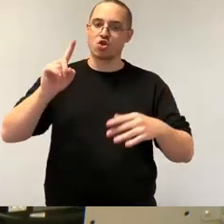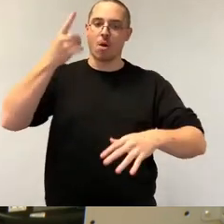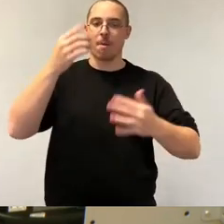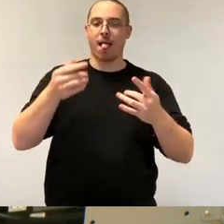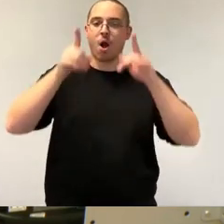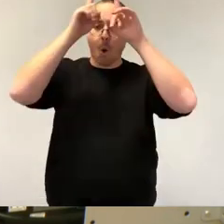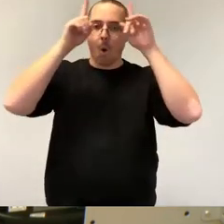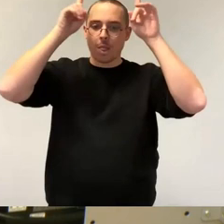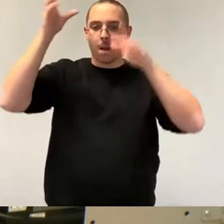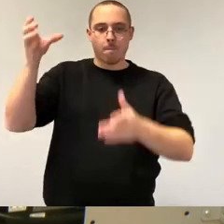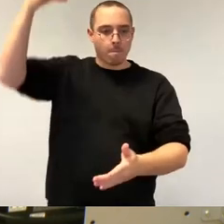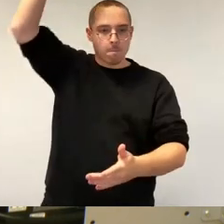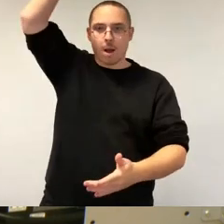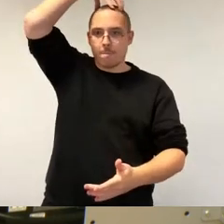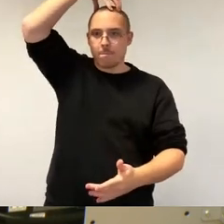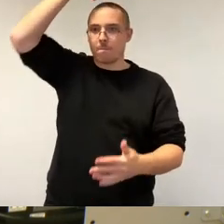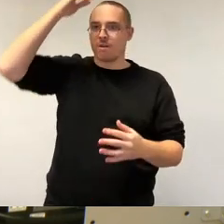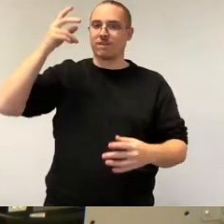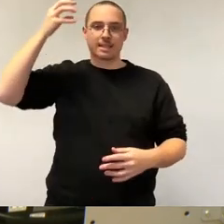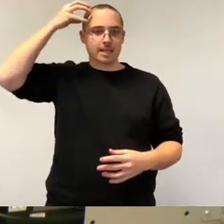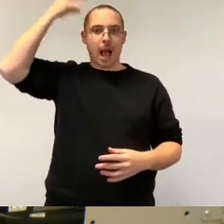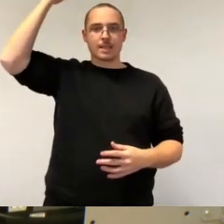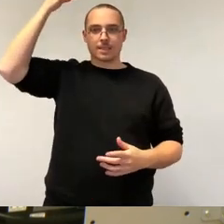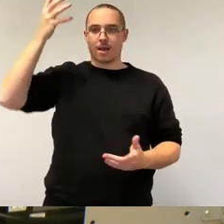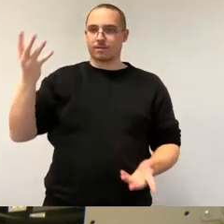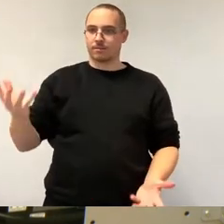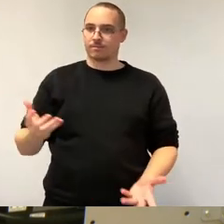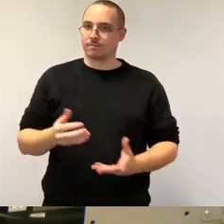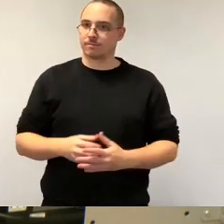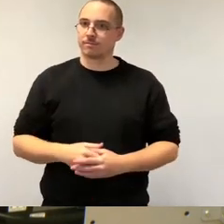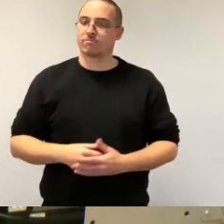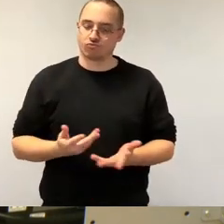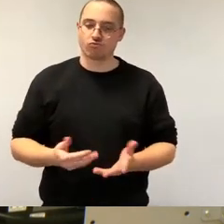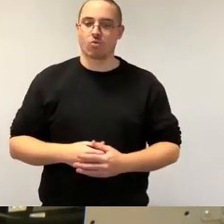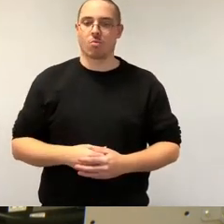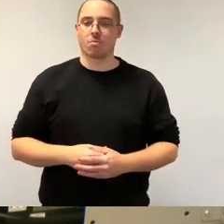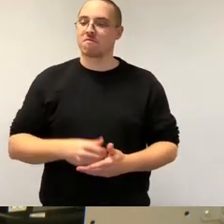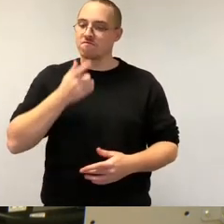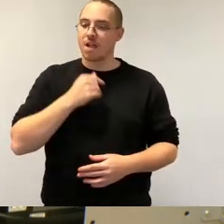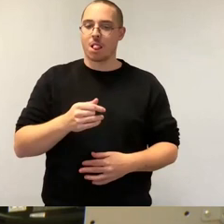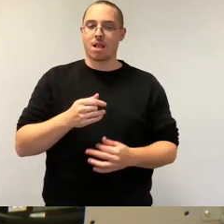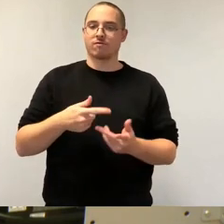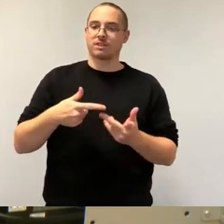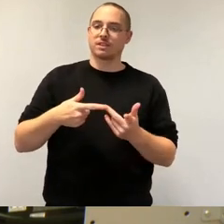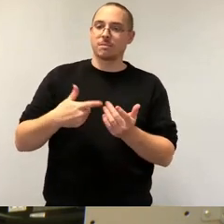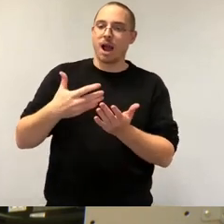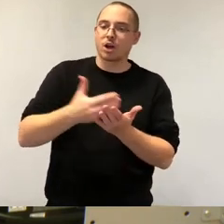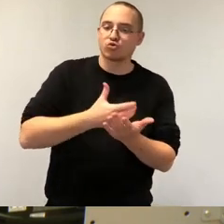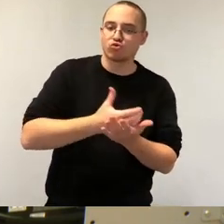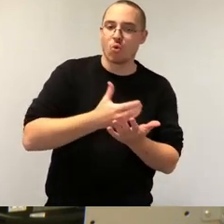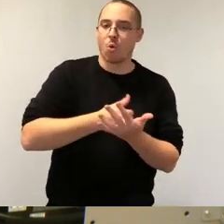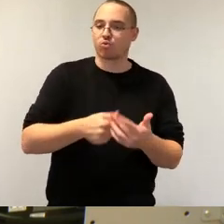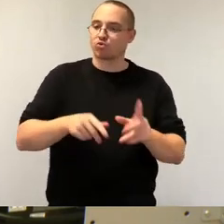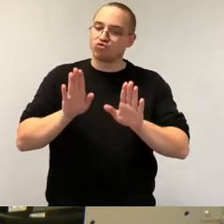zukünftig solide, ressourcenschonende und energiesparende Halbleiter für die Industrietechnik